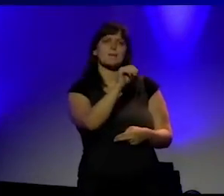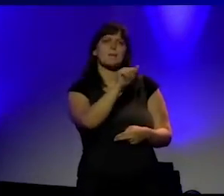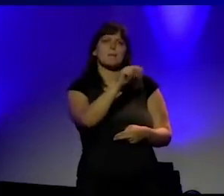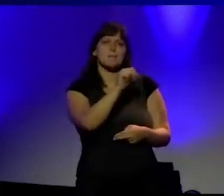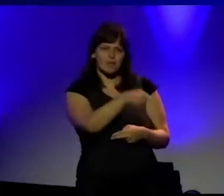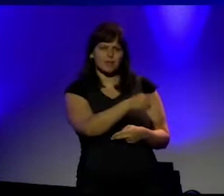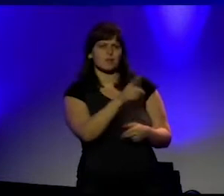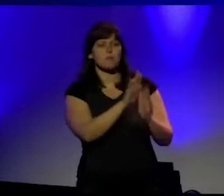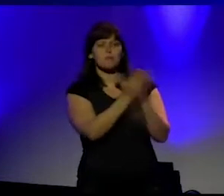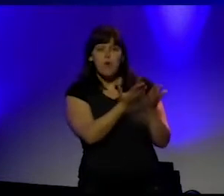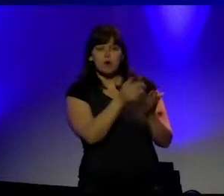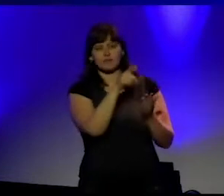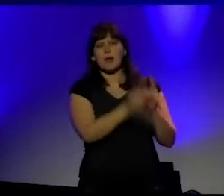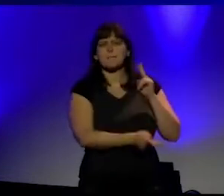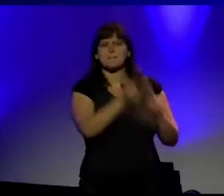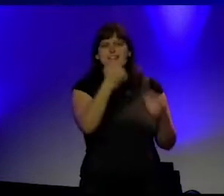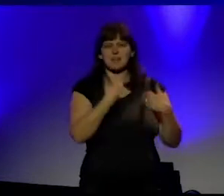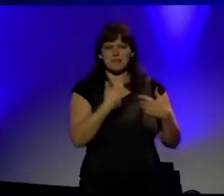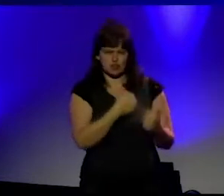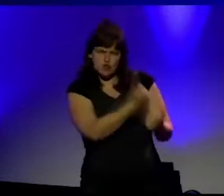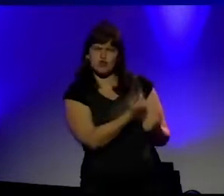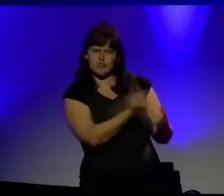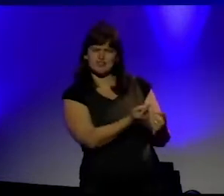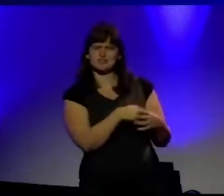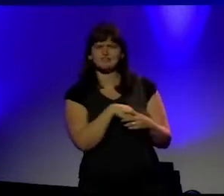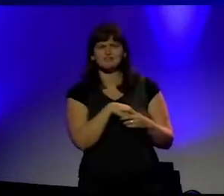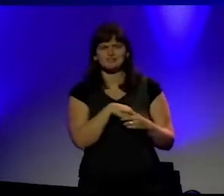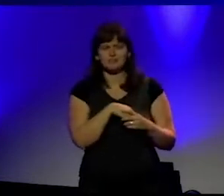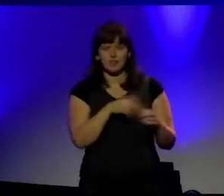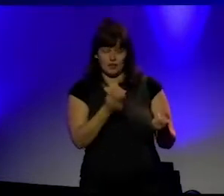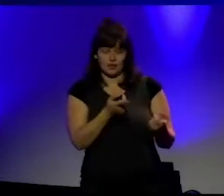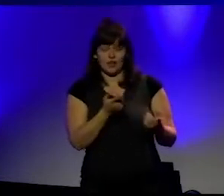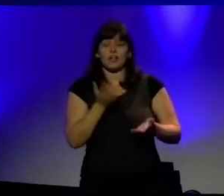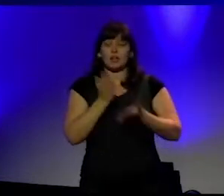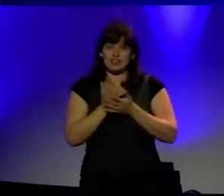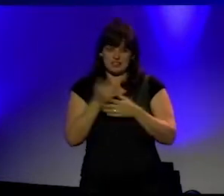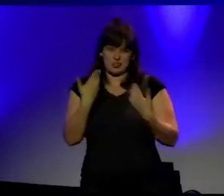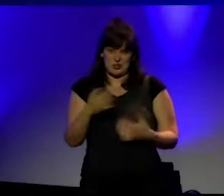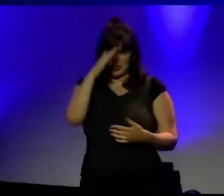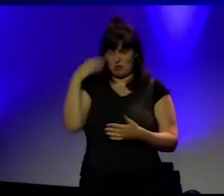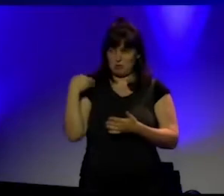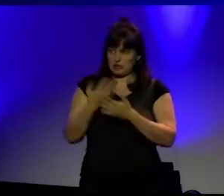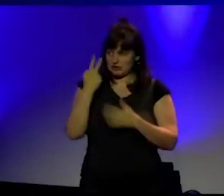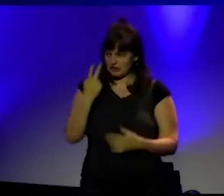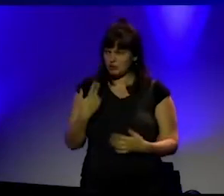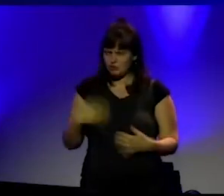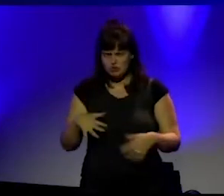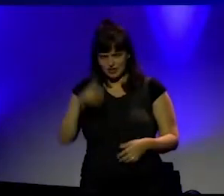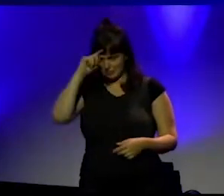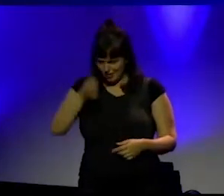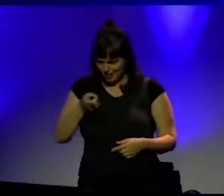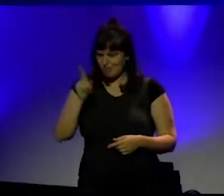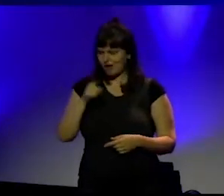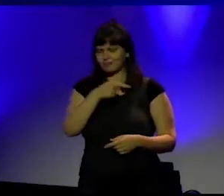En ik moet zeggen, het was door de omstandigheden deze zomer een gevecht, maar ik heb me finaal aangesloten bij zijn conclusie.